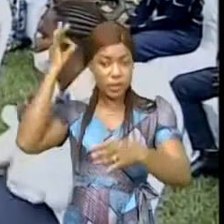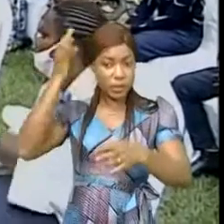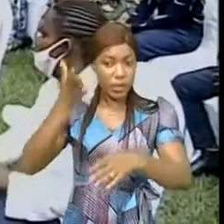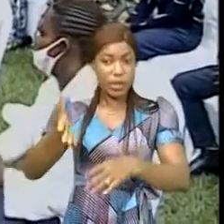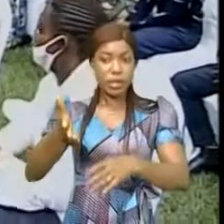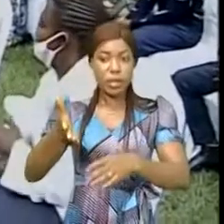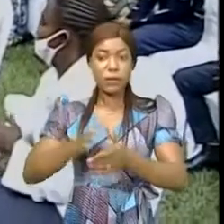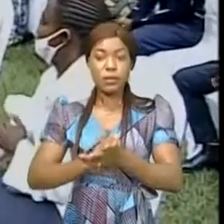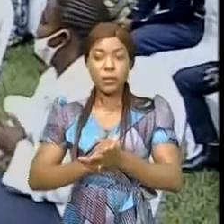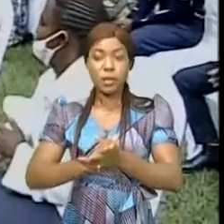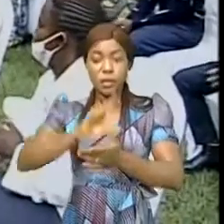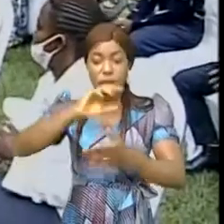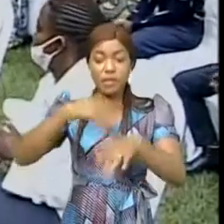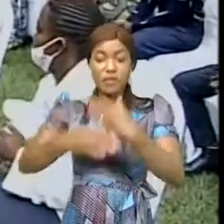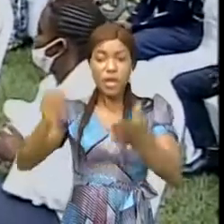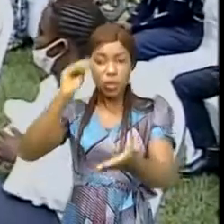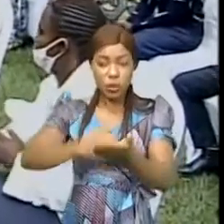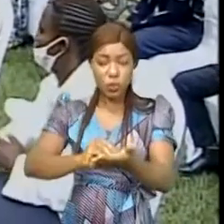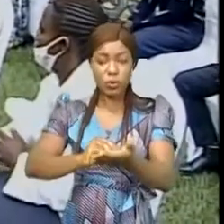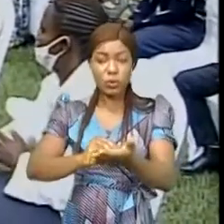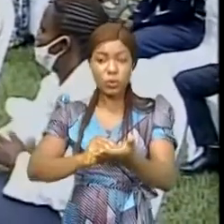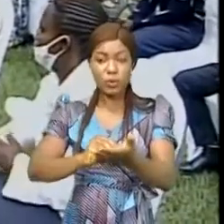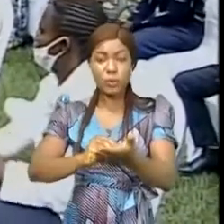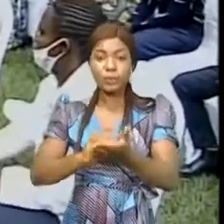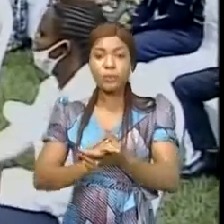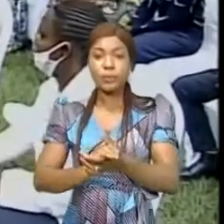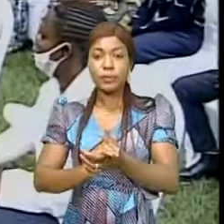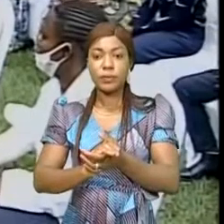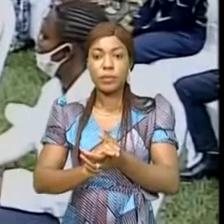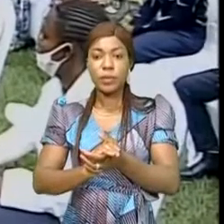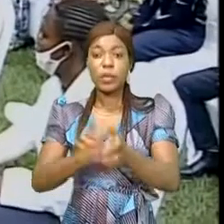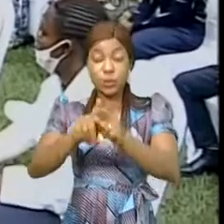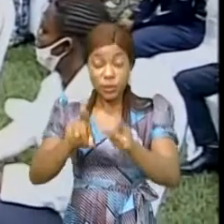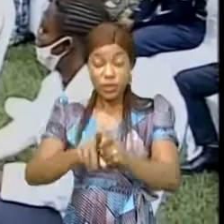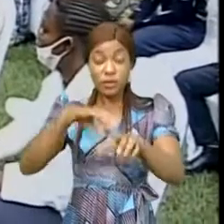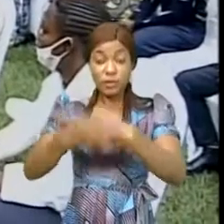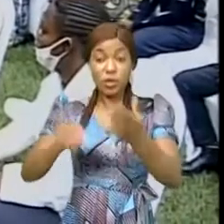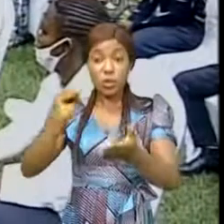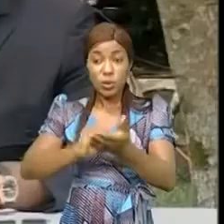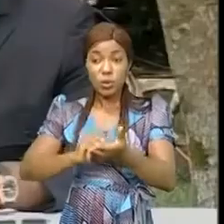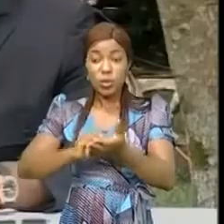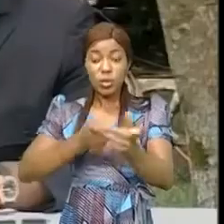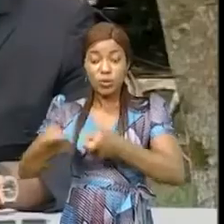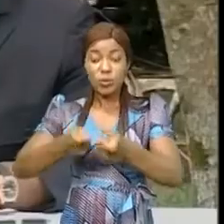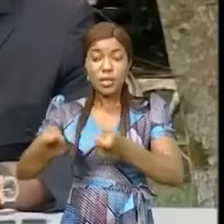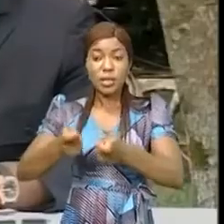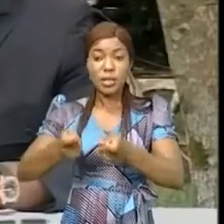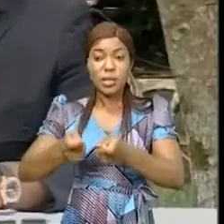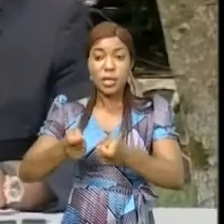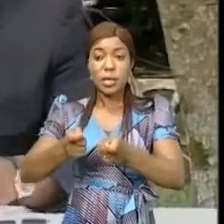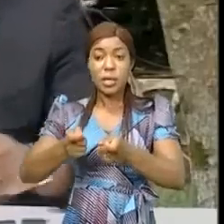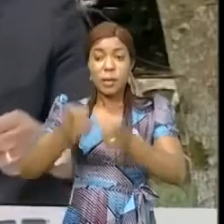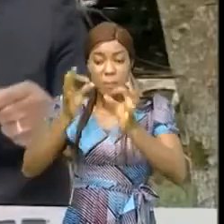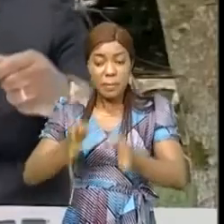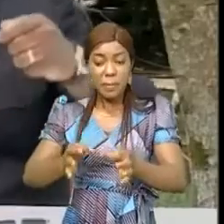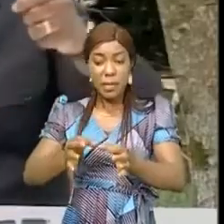doublement criminels. parce qu'ils ne